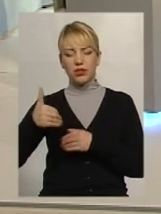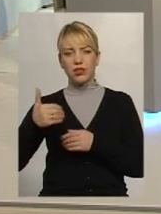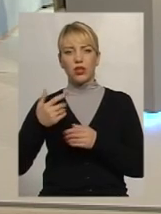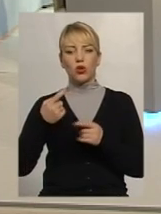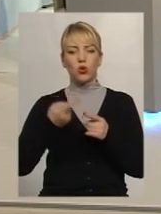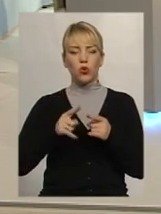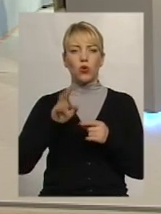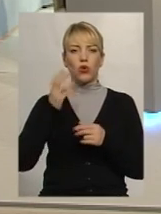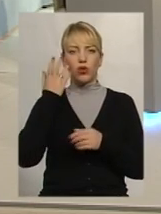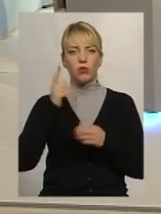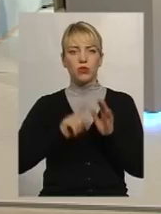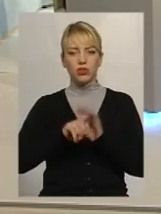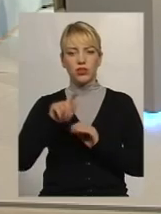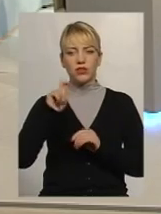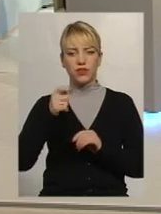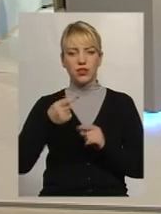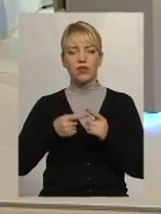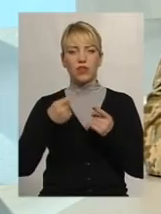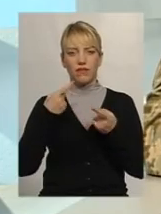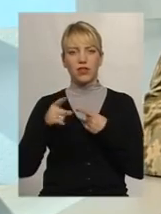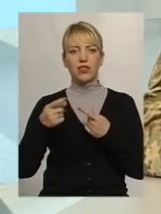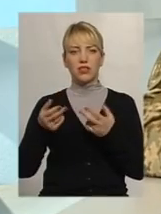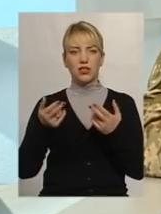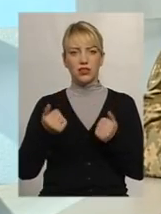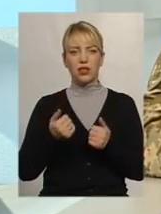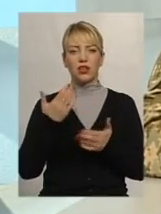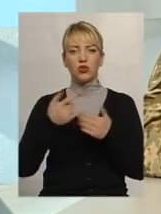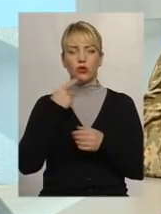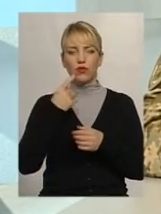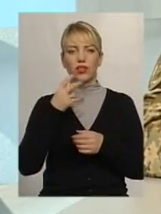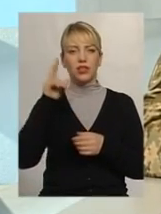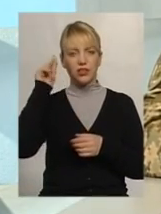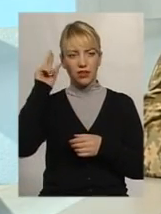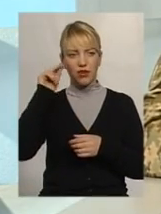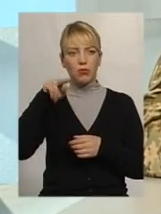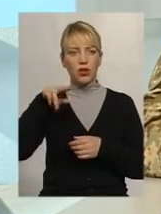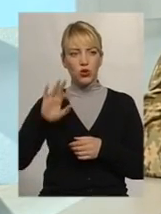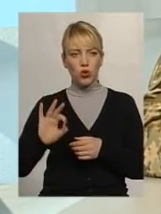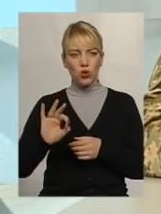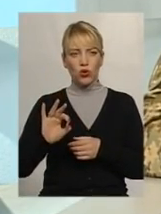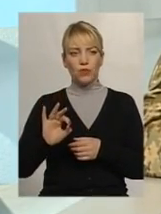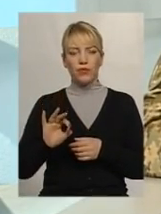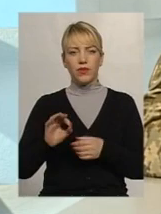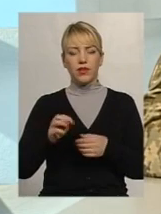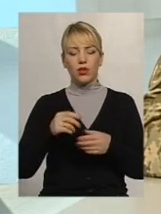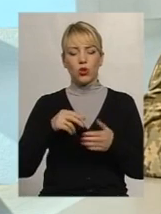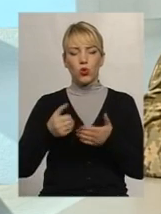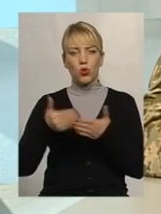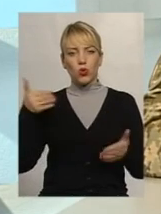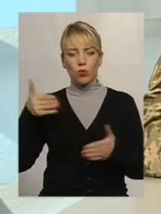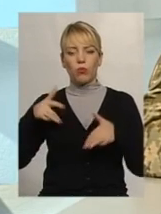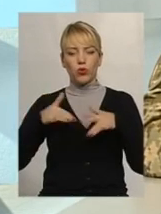Якщо це говорити мовою цифр, то до подій на Сході